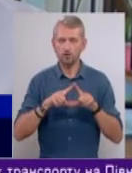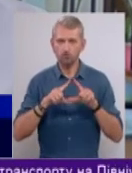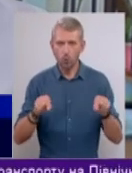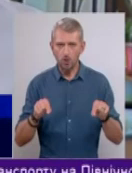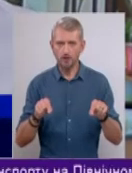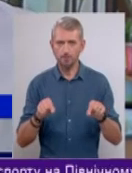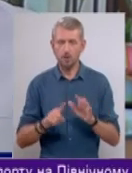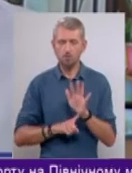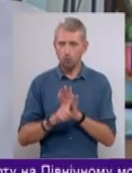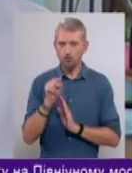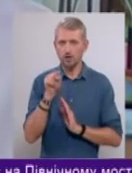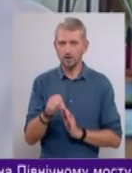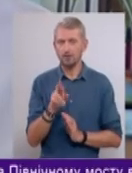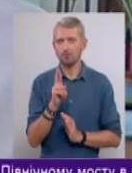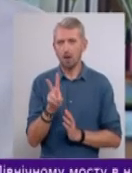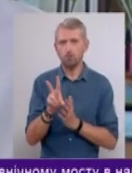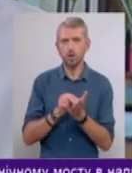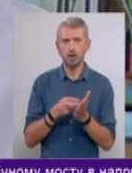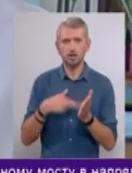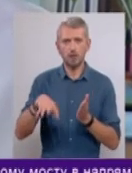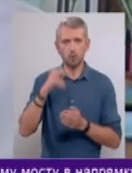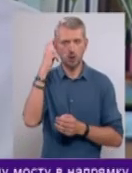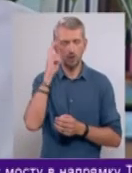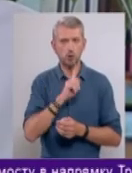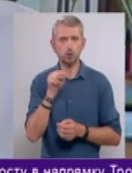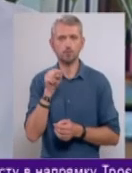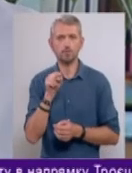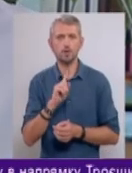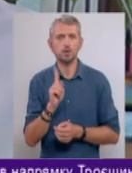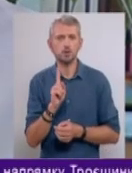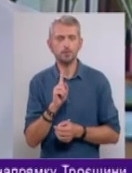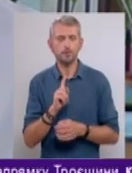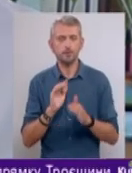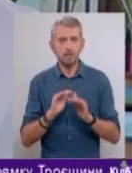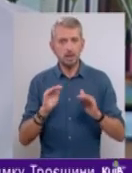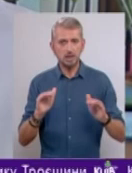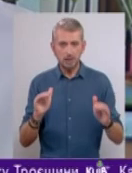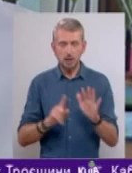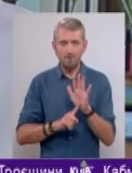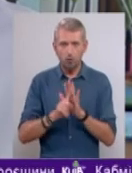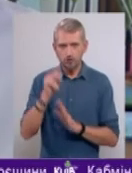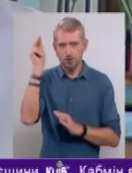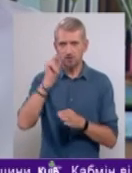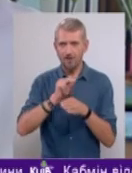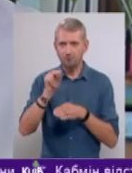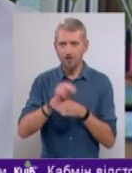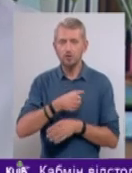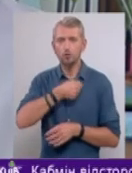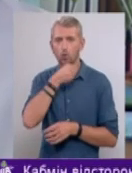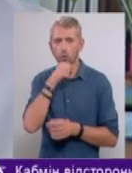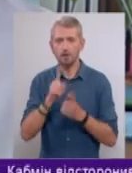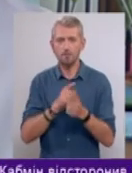почати це як приклад для всього Києва, щоб діти почали навчати дорослих